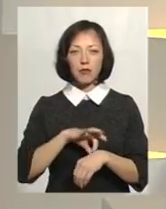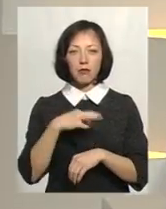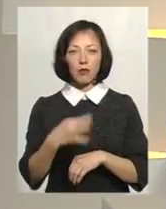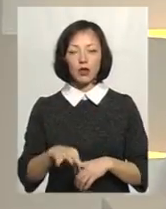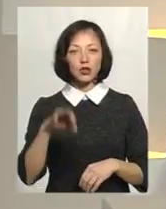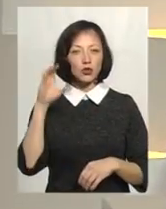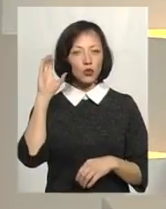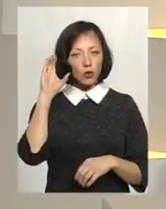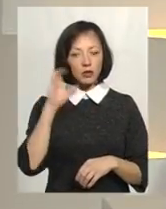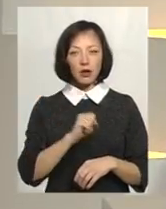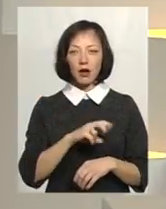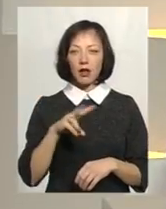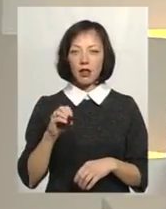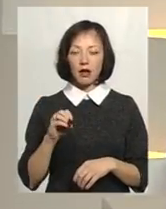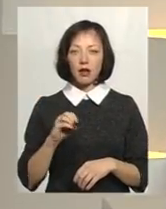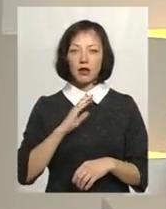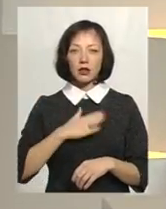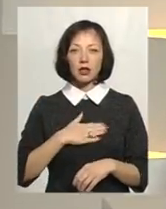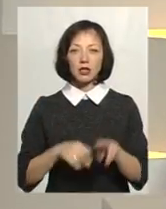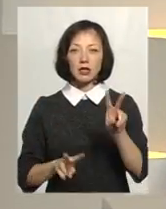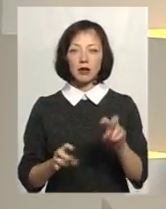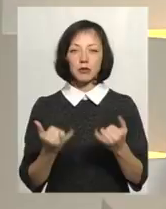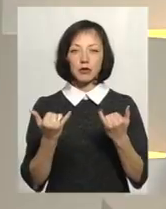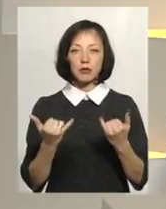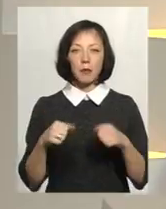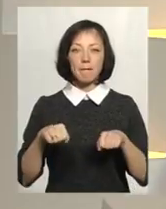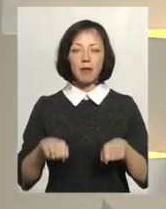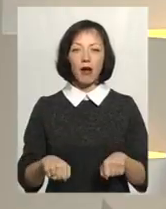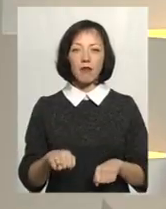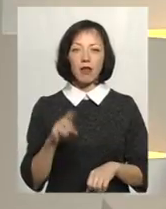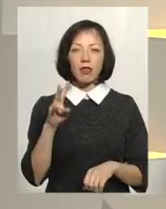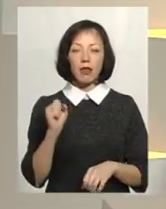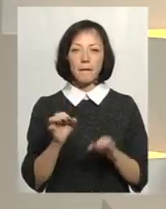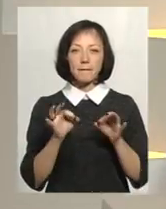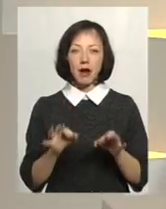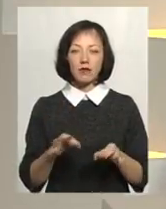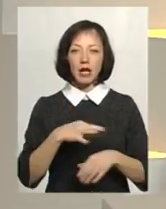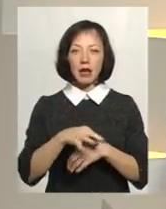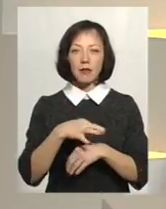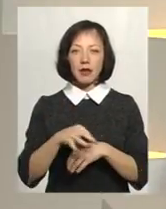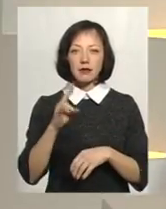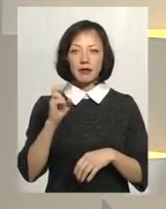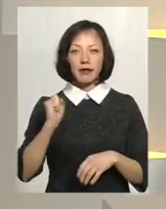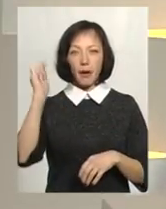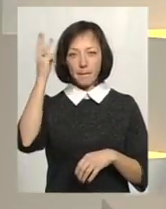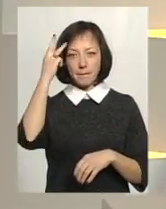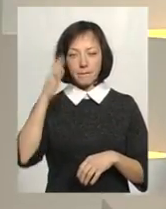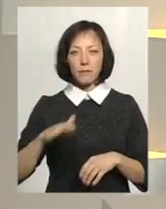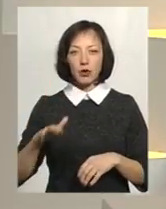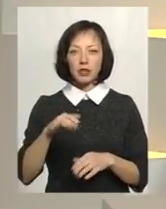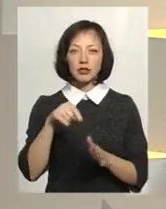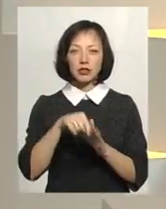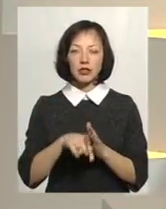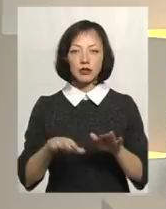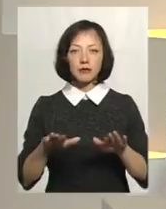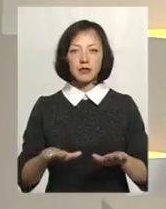слухати. Але наша тема сьогодні – «Право на правду. Репресії на Поділлі. Їх роль і місце в історії